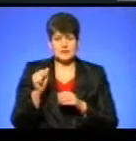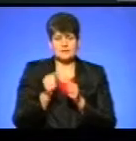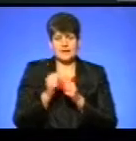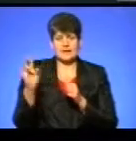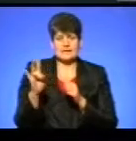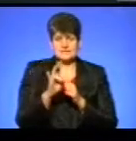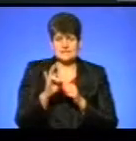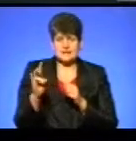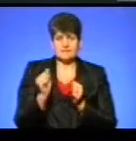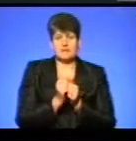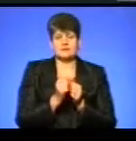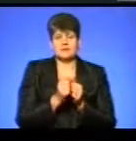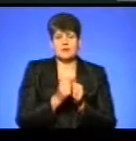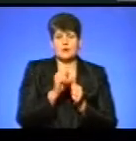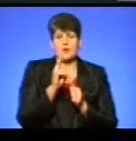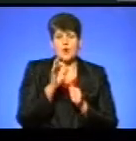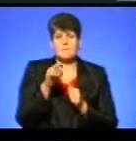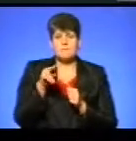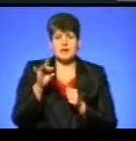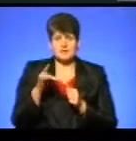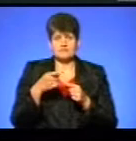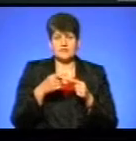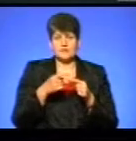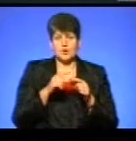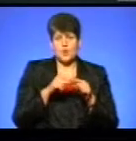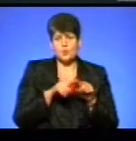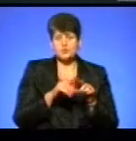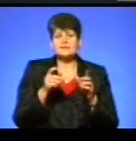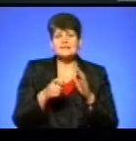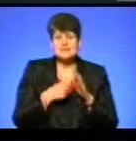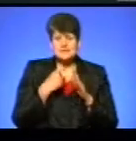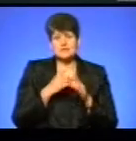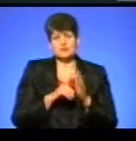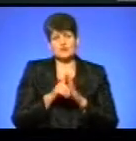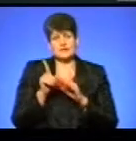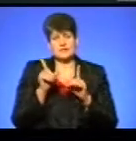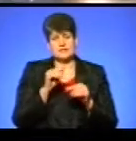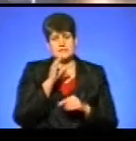Хрестового і біля кооперативного коледжу, щоб дізнатися, чи почали курсувати маршрутні таксі.